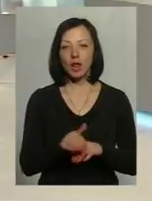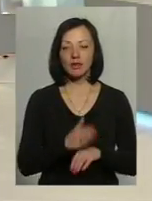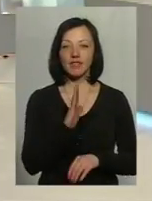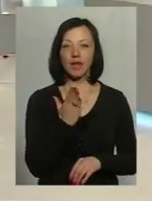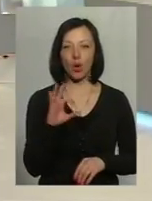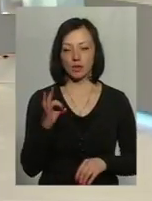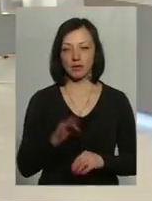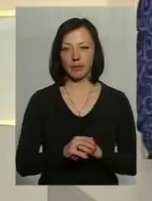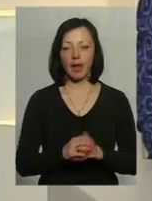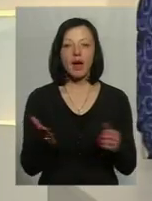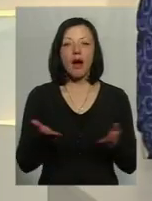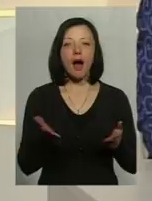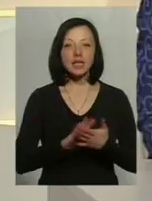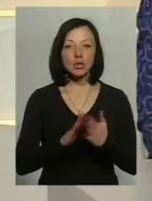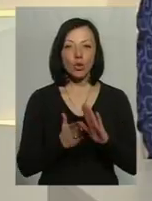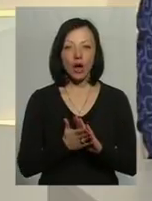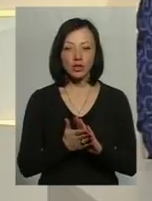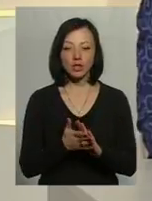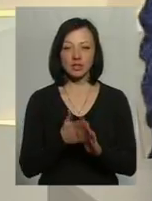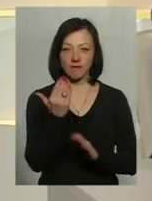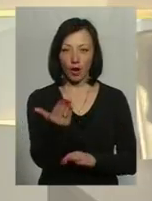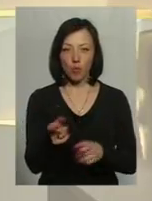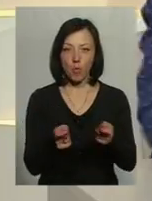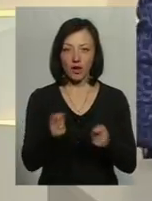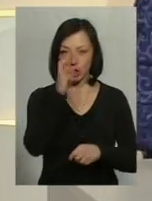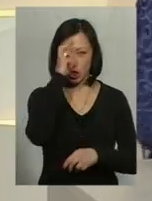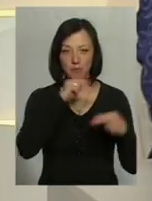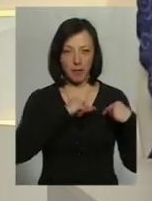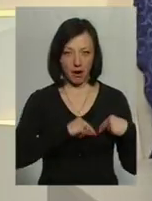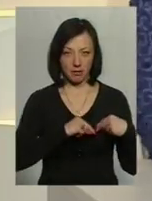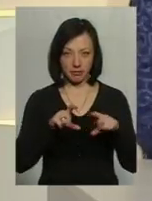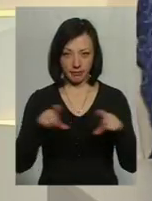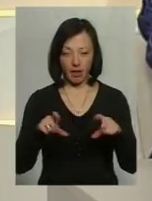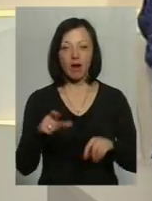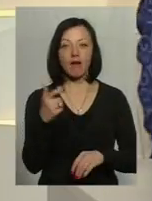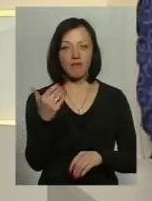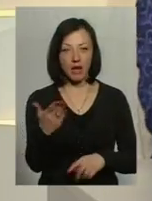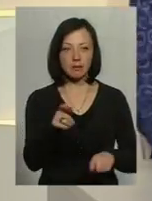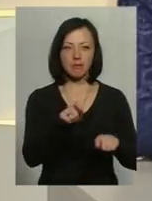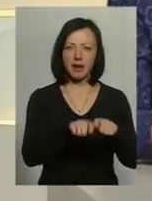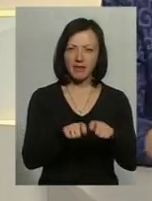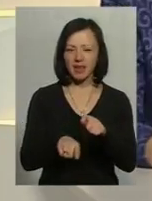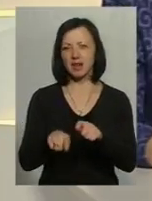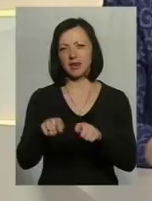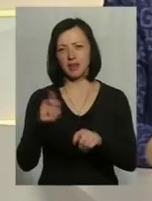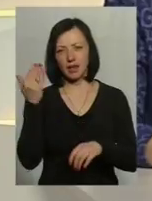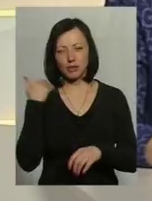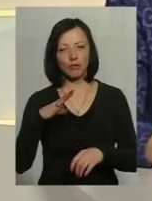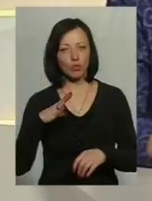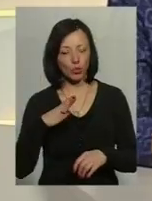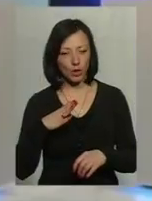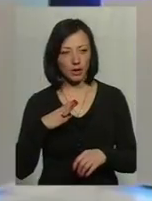ситуація з управлінням Держпраці? Тут зрозуміло. У вас перевірки, свого часу були,